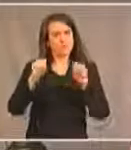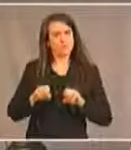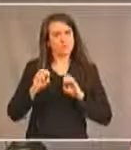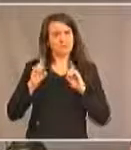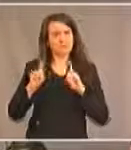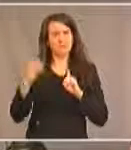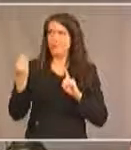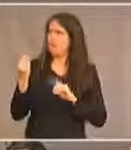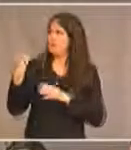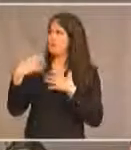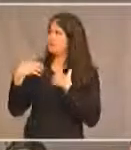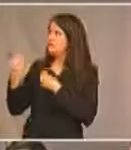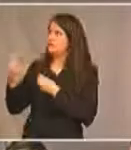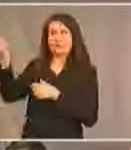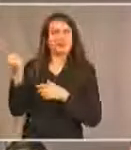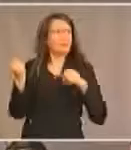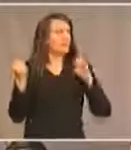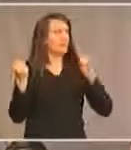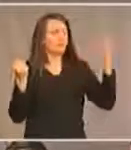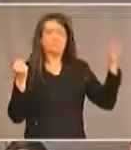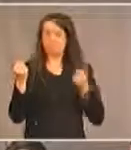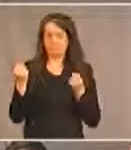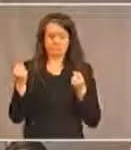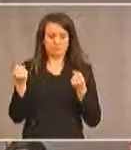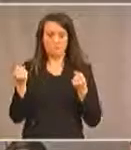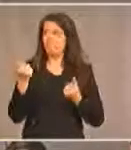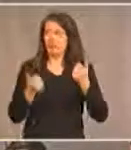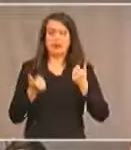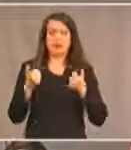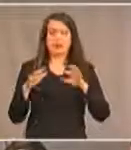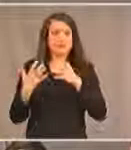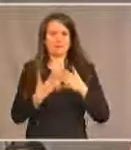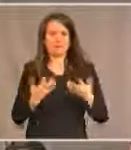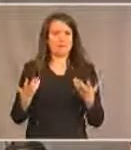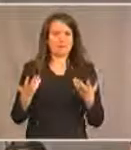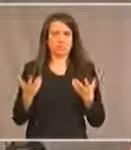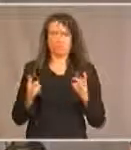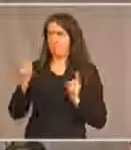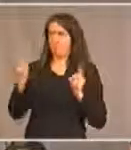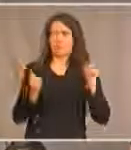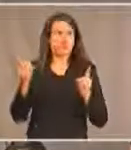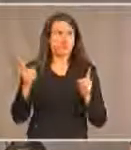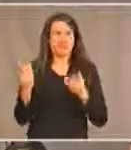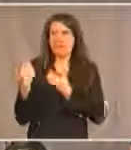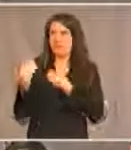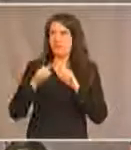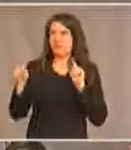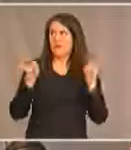'éducation et la santé et que le rôle de chacun des fournisseurs est différent